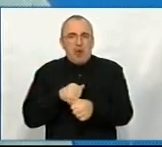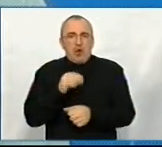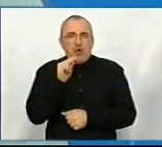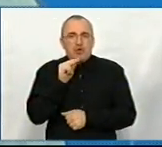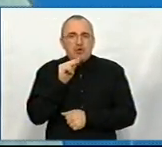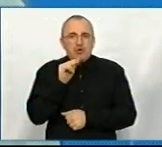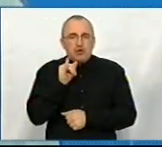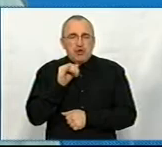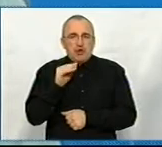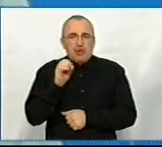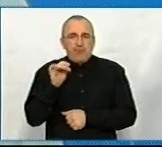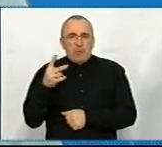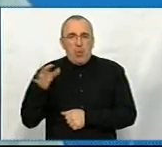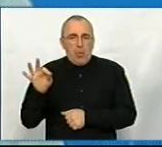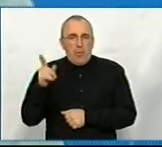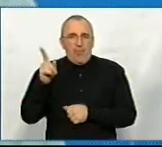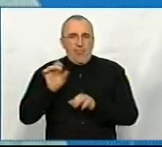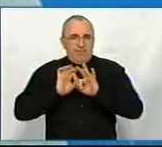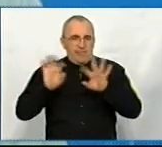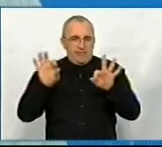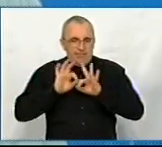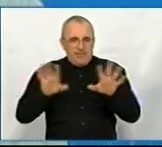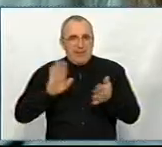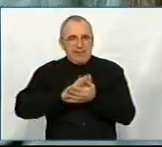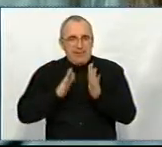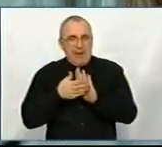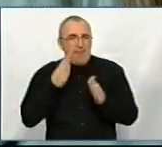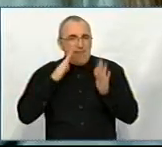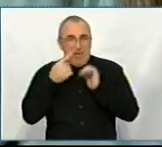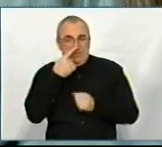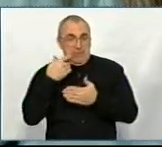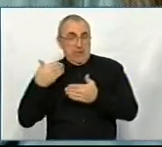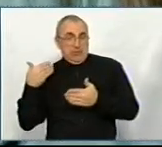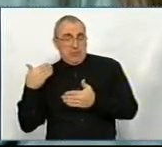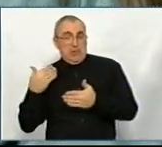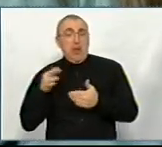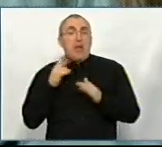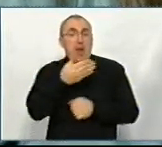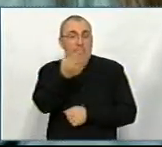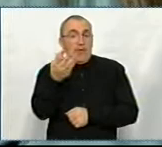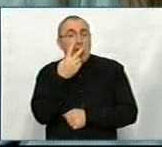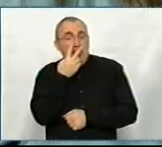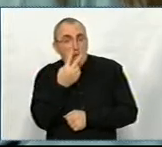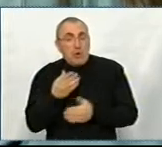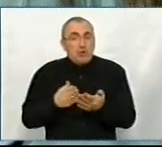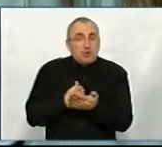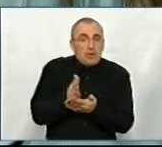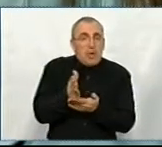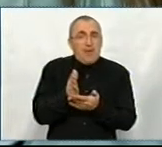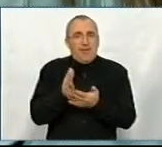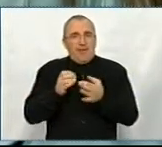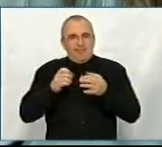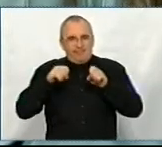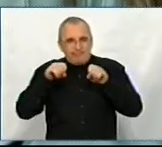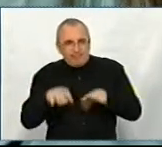Ви, до речі, також описували цю ситуацію у Фейсбуці нещодавно. Як ви бачите шляхи розв'язання